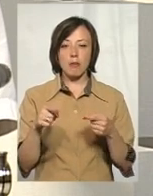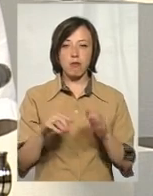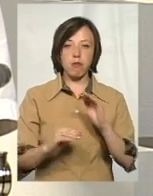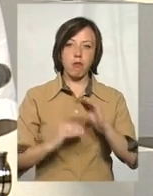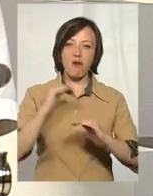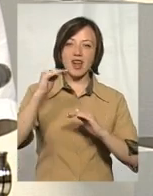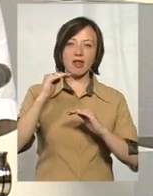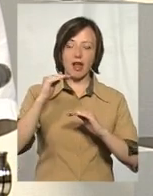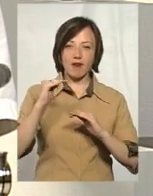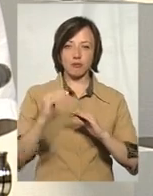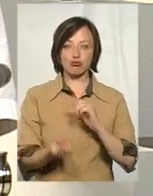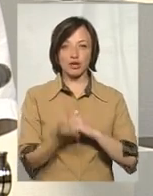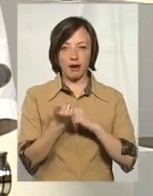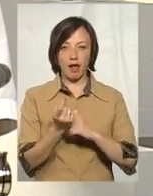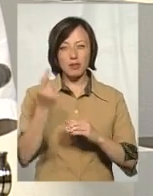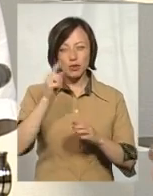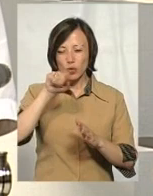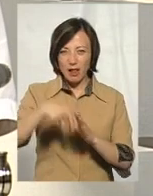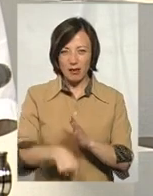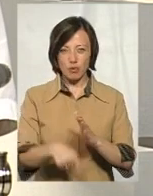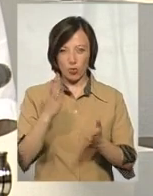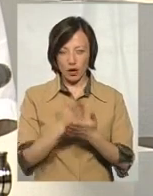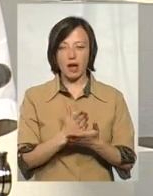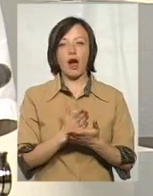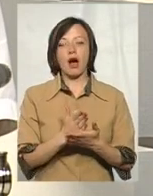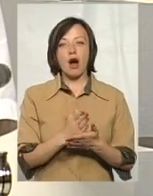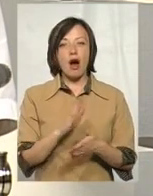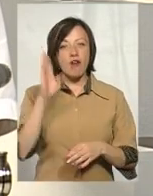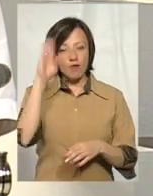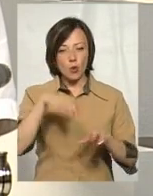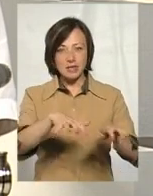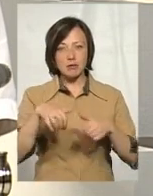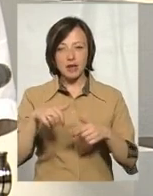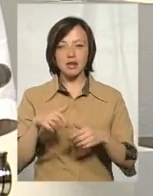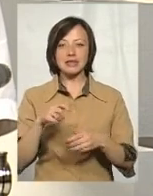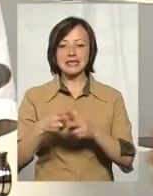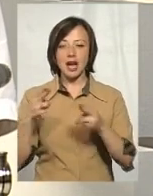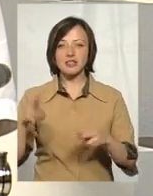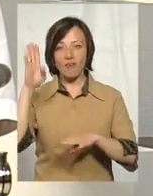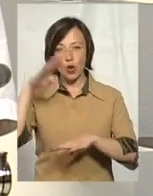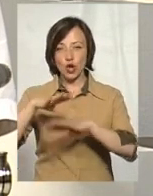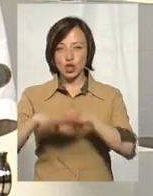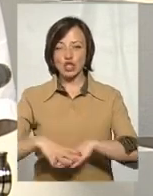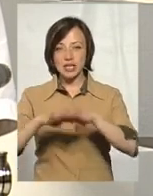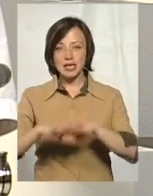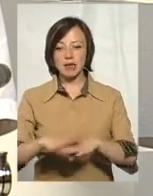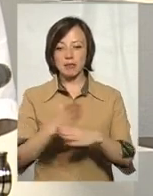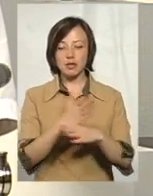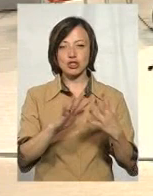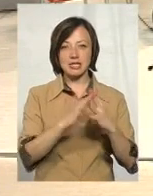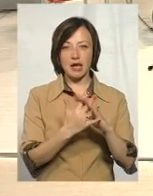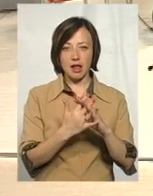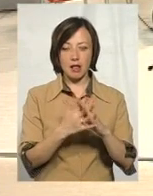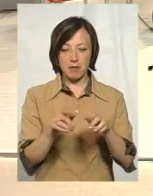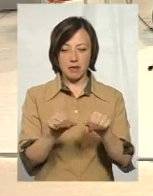джерелам. Ну і наш водозабір, основна станція водочистки, знаходиться між селами такими